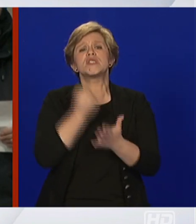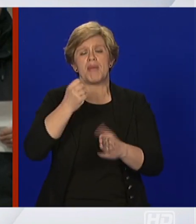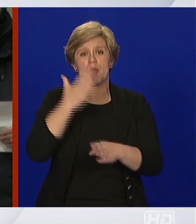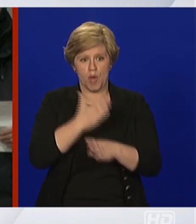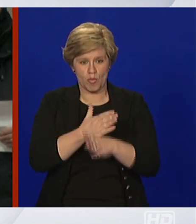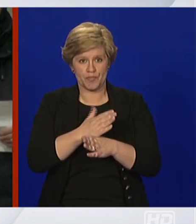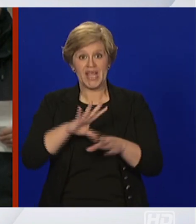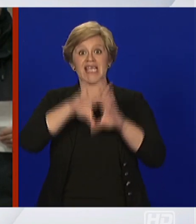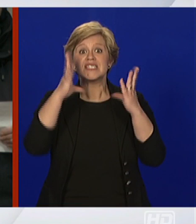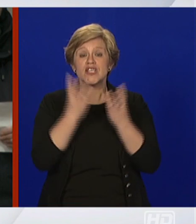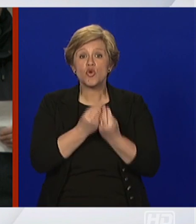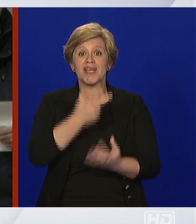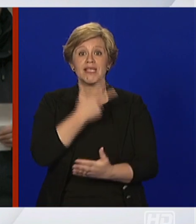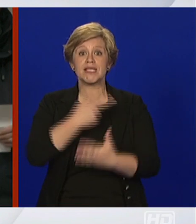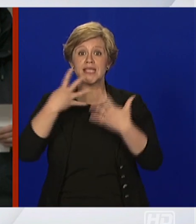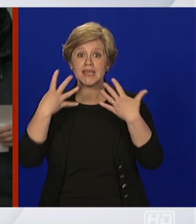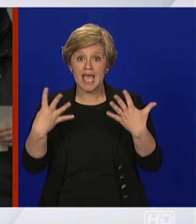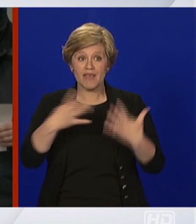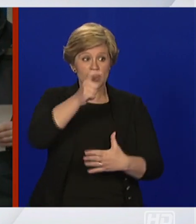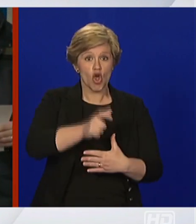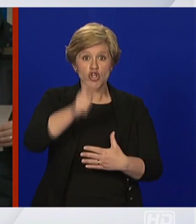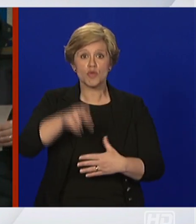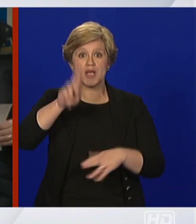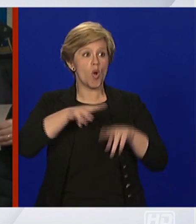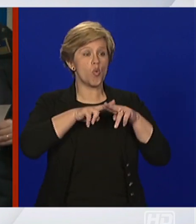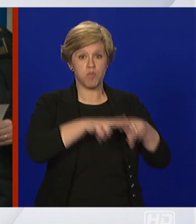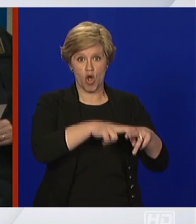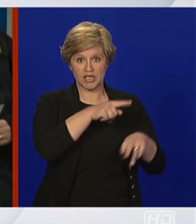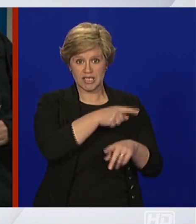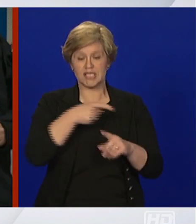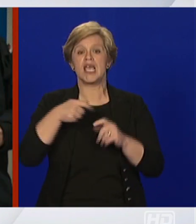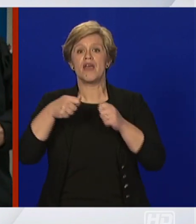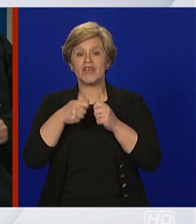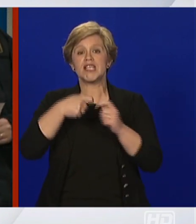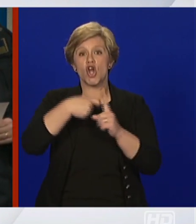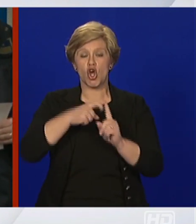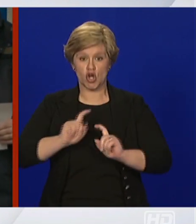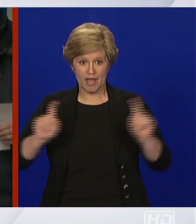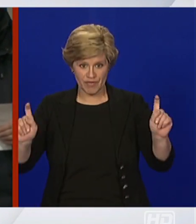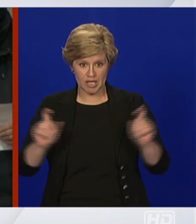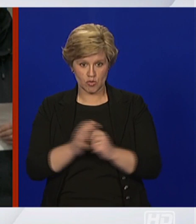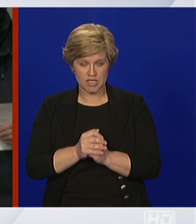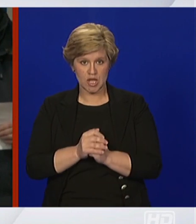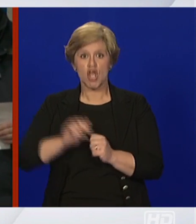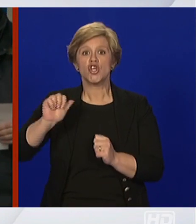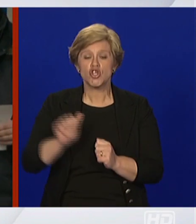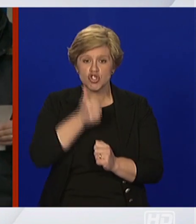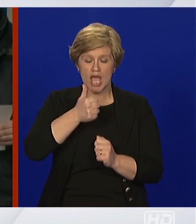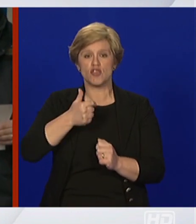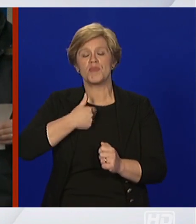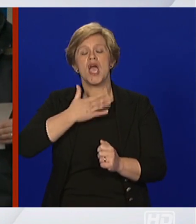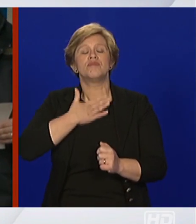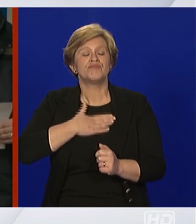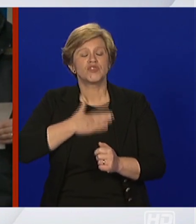bolesnika. Ono što bih također htjela napomenuti je još jednom, molim sve